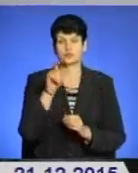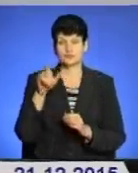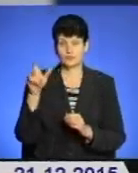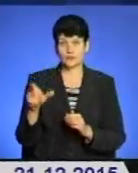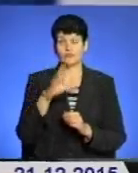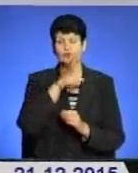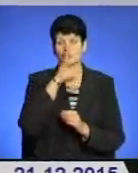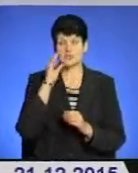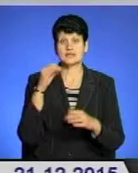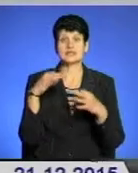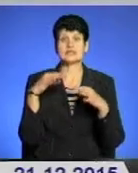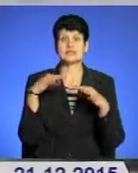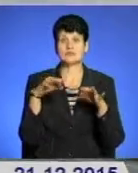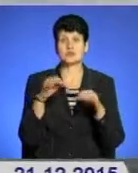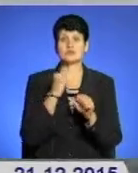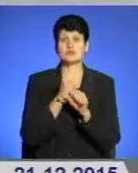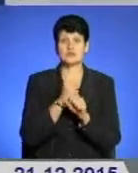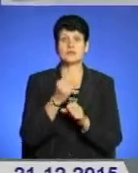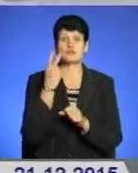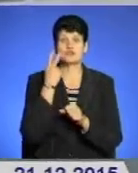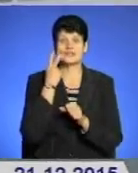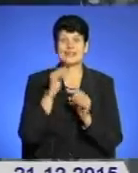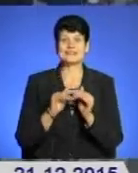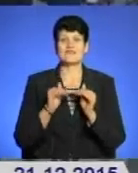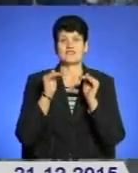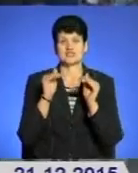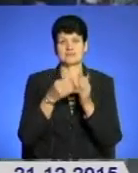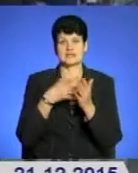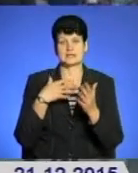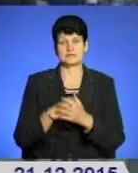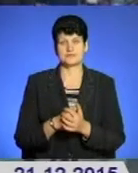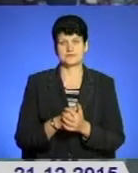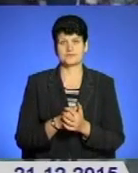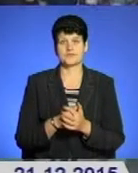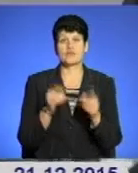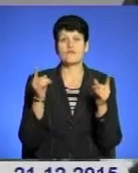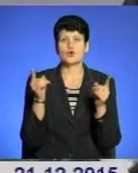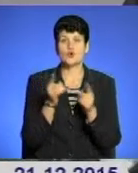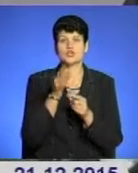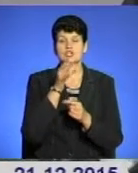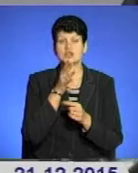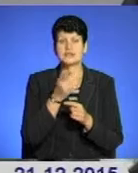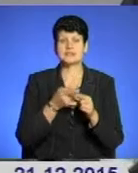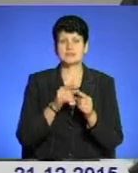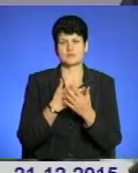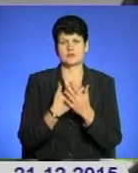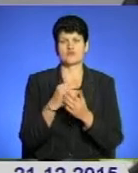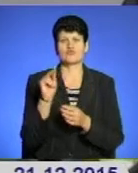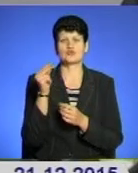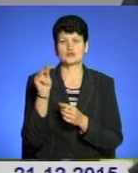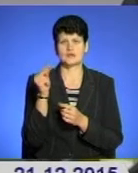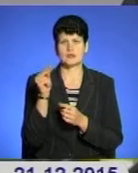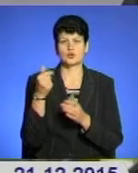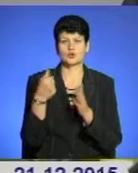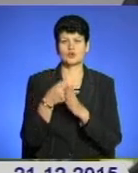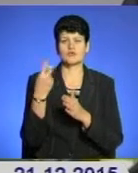нічний транспорт працюватиме постійно, але за вищими цінами. Найкоротший час, це буде десь до четверга, до